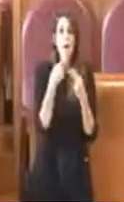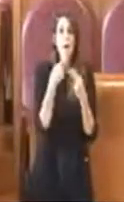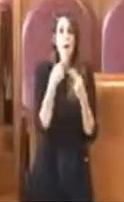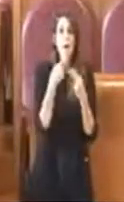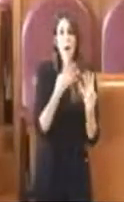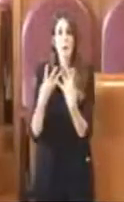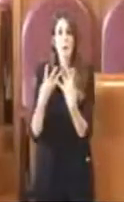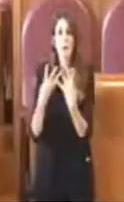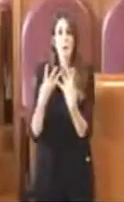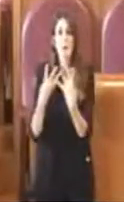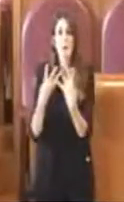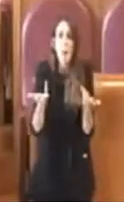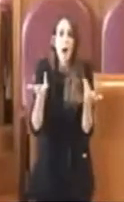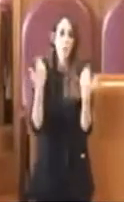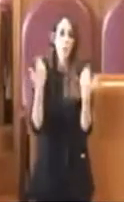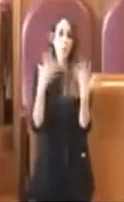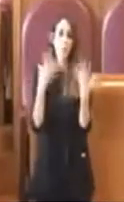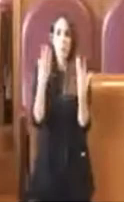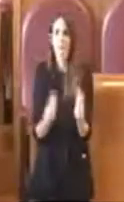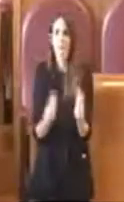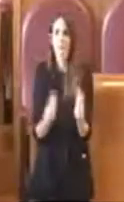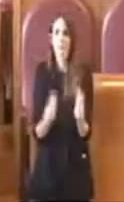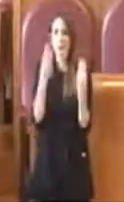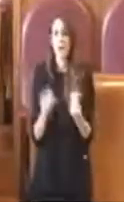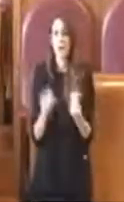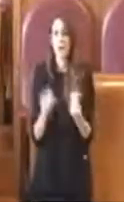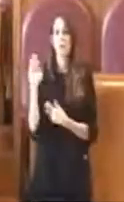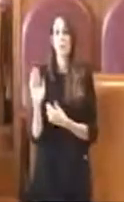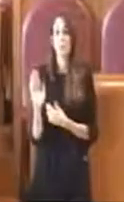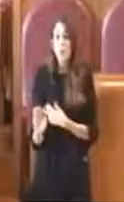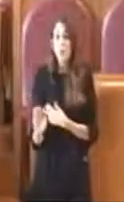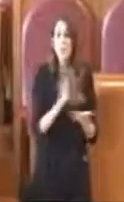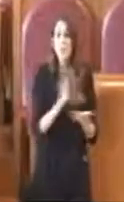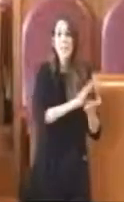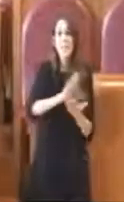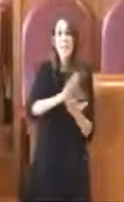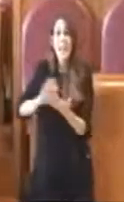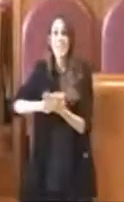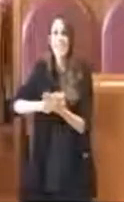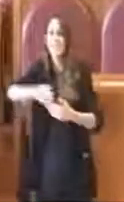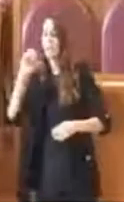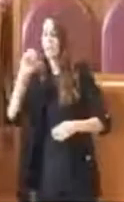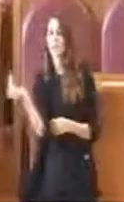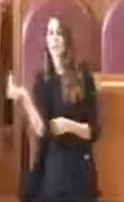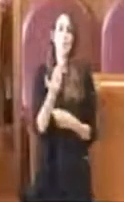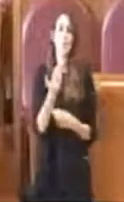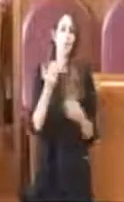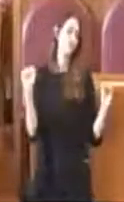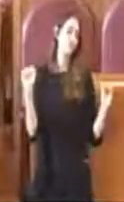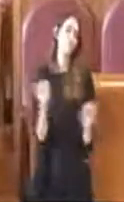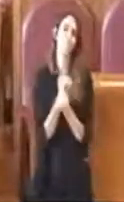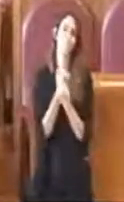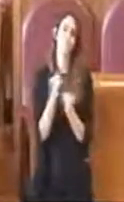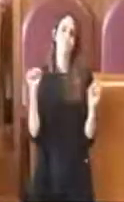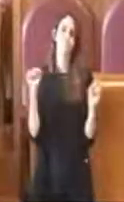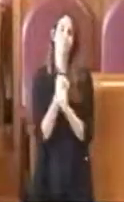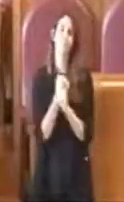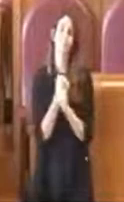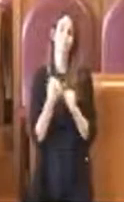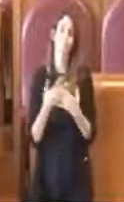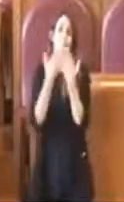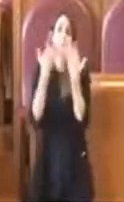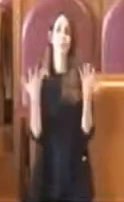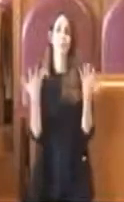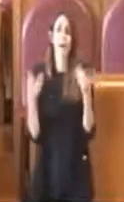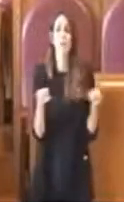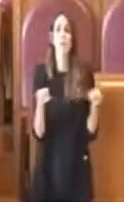gli aree giochi che sono presenti in questa città, non è ipotizzabile intervenire ogni giorno su ogni area ludica perché chiaramente quando verrà